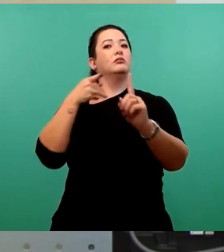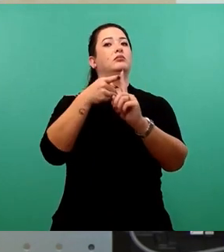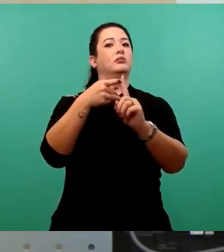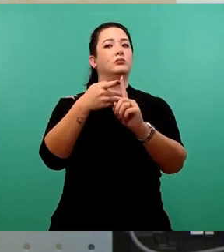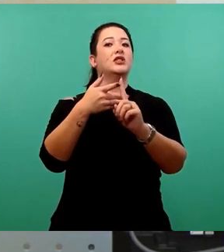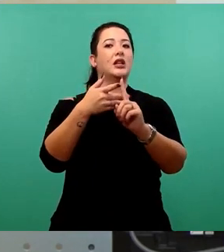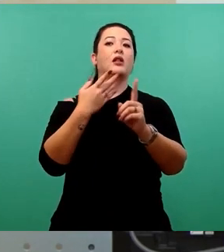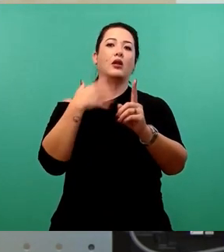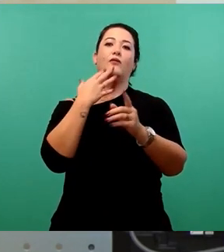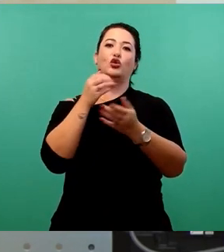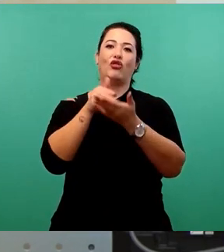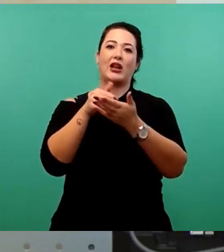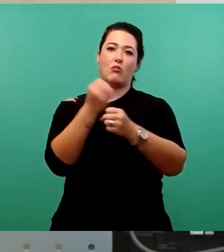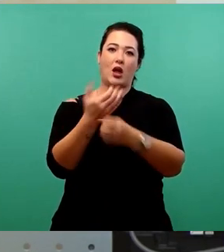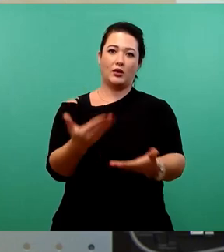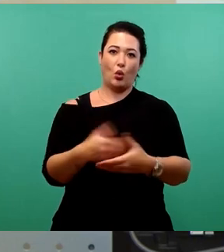anlegen möchte. Meine Damen und Herren,